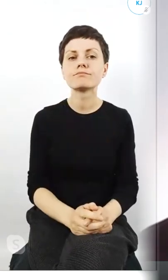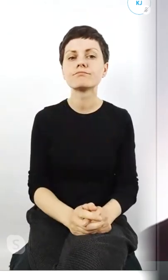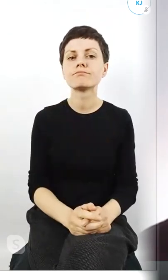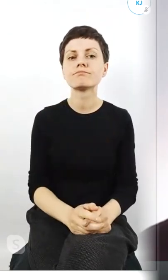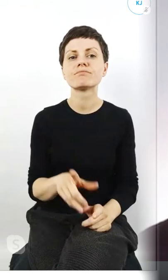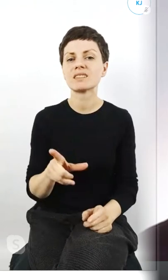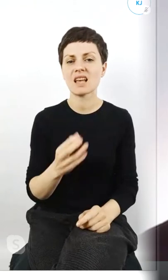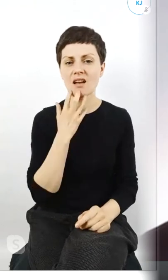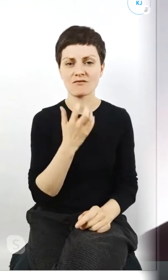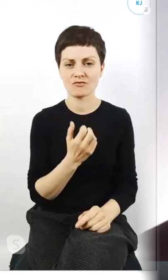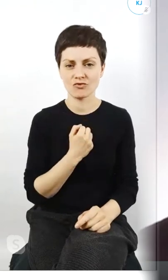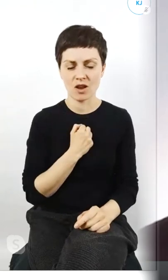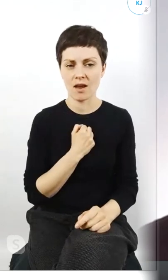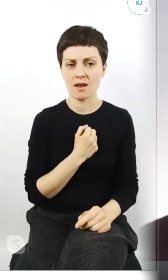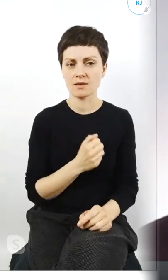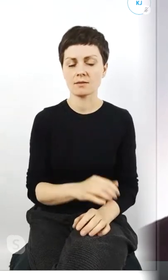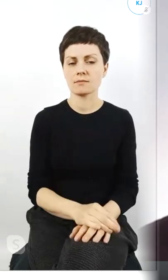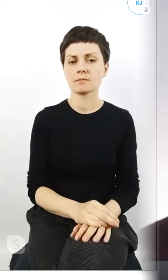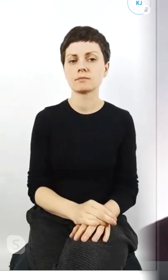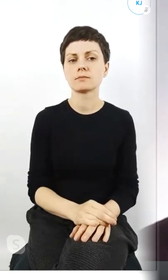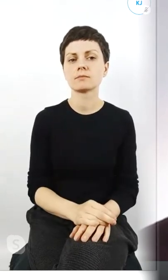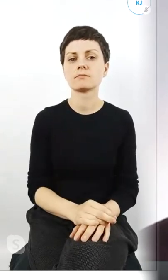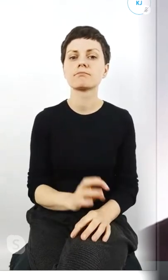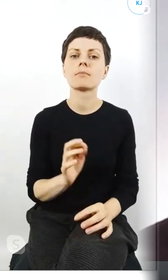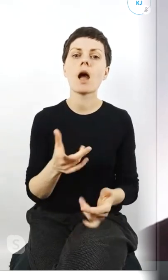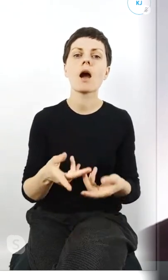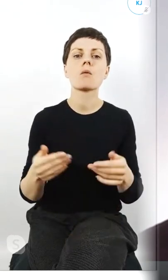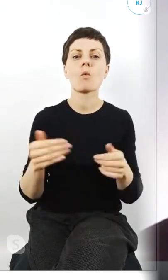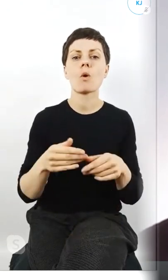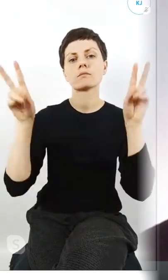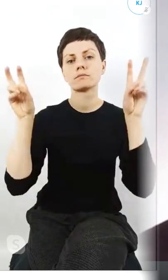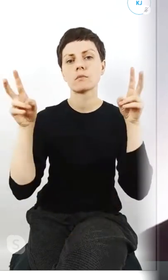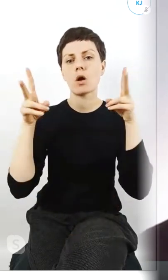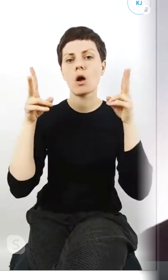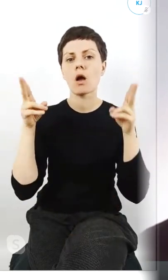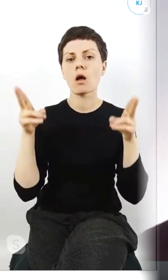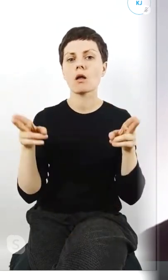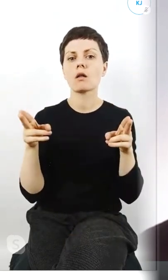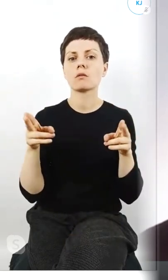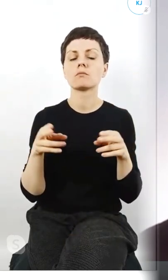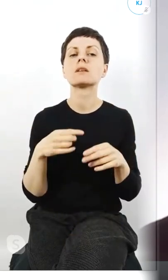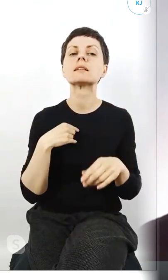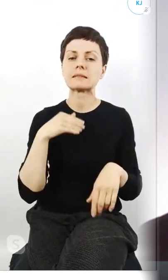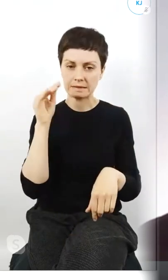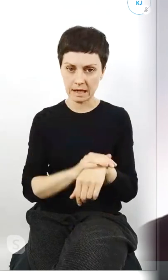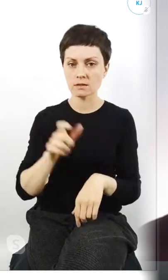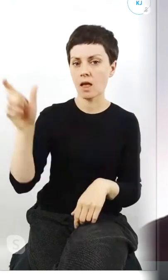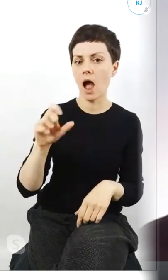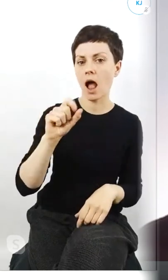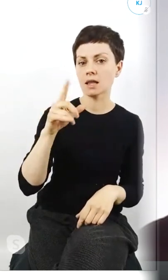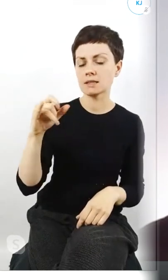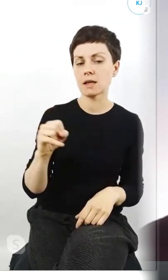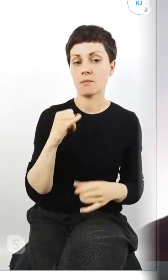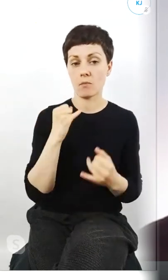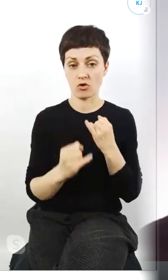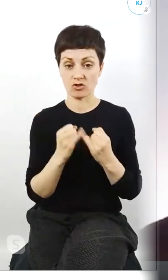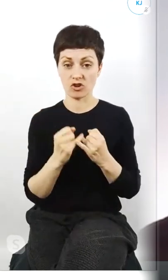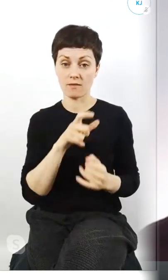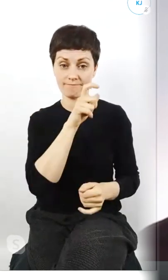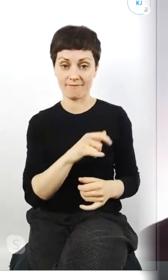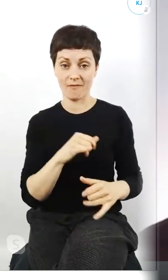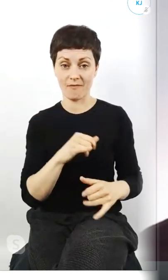wcześnie aby tak określać Lublin całkowicie zgadzam się z Alicją bo jednak jeżeli władze